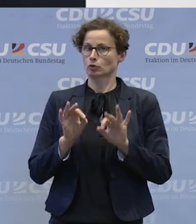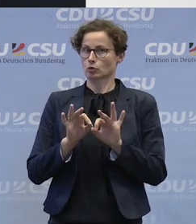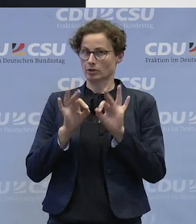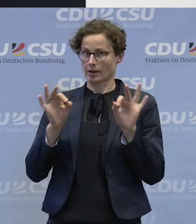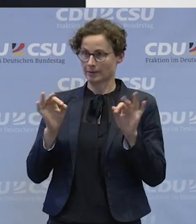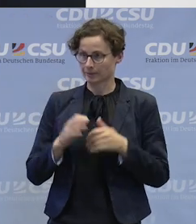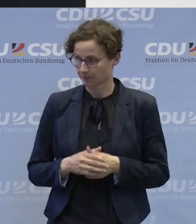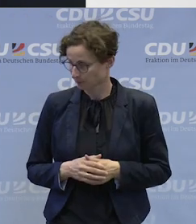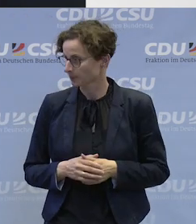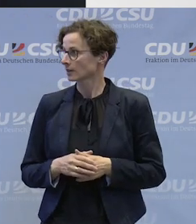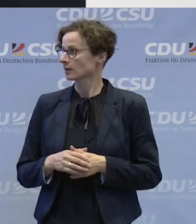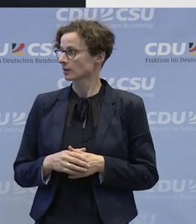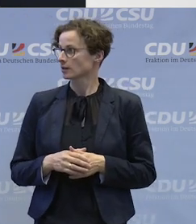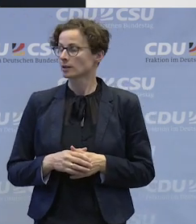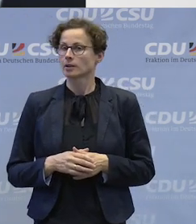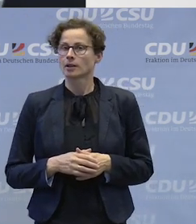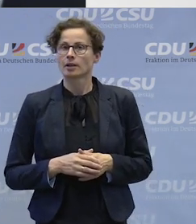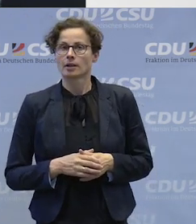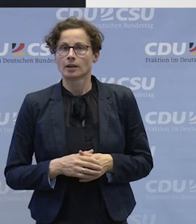Noch nicht, aber gleich.